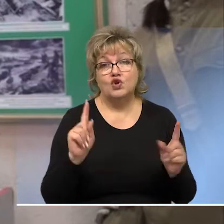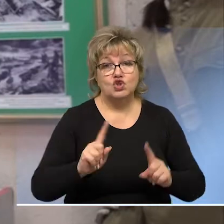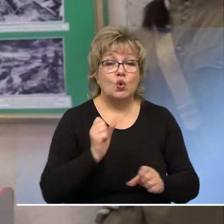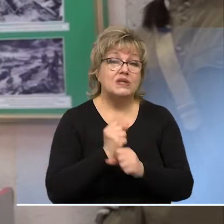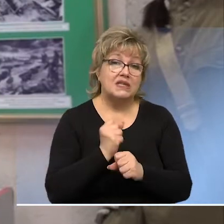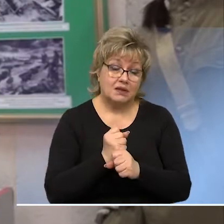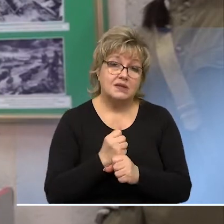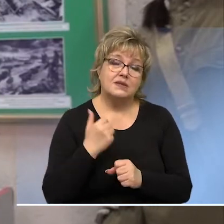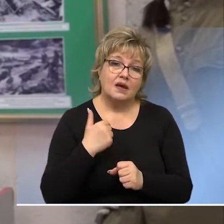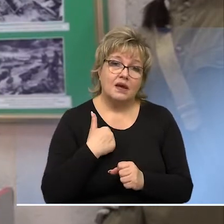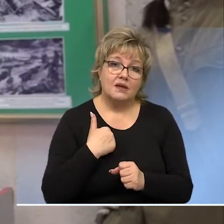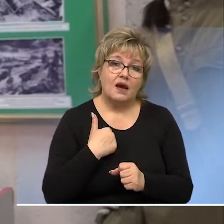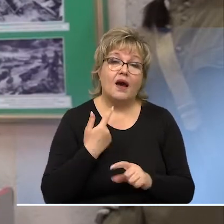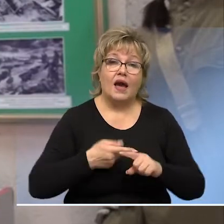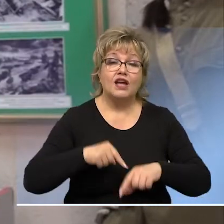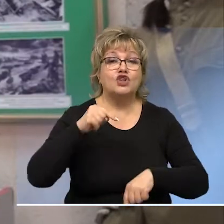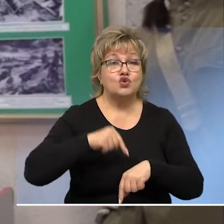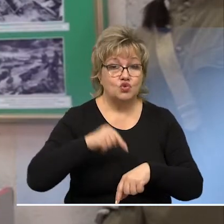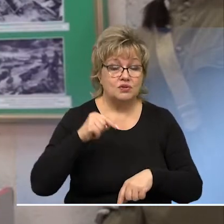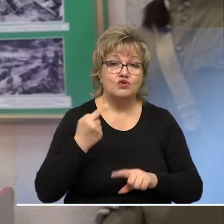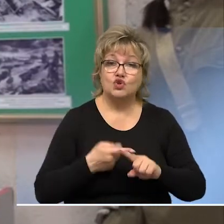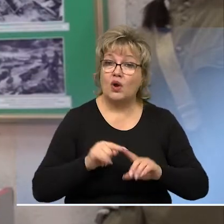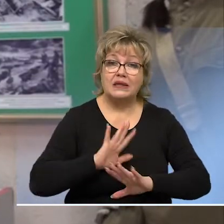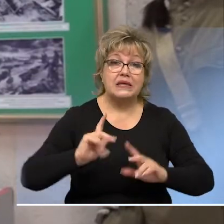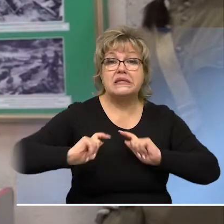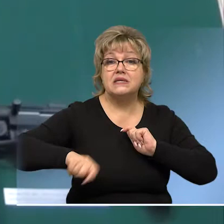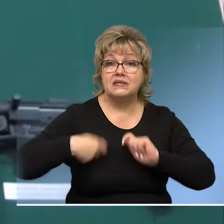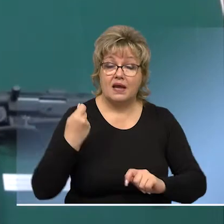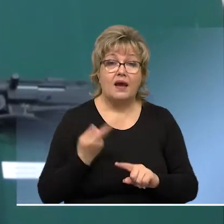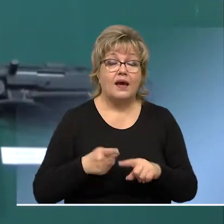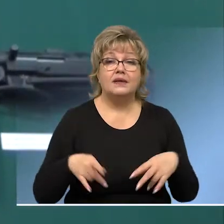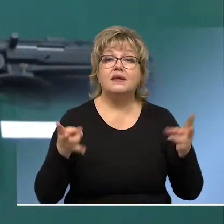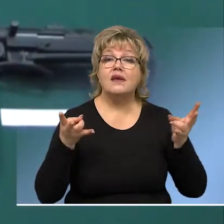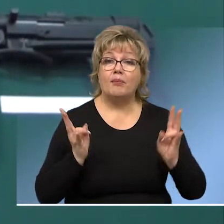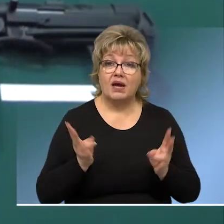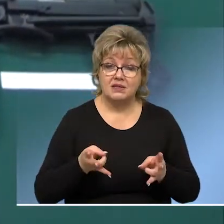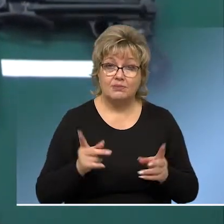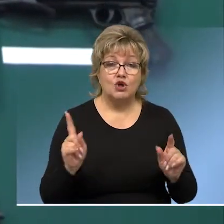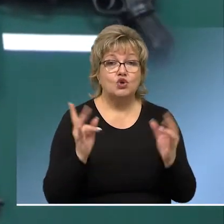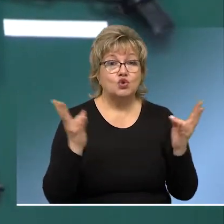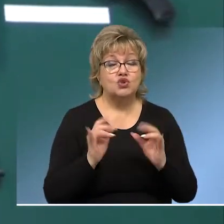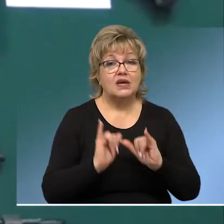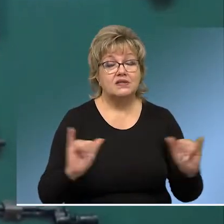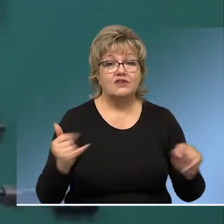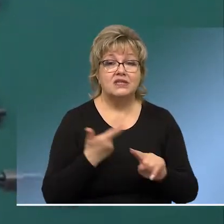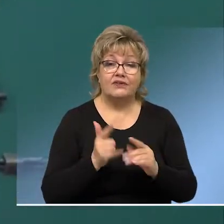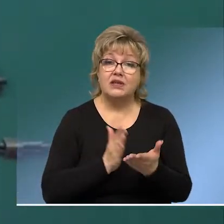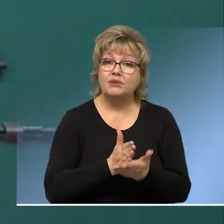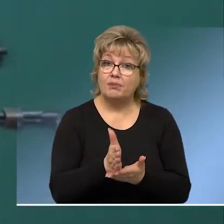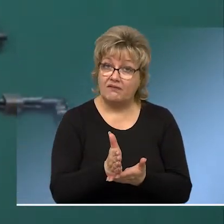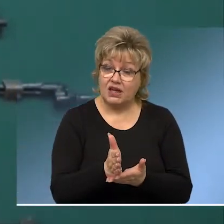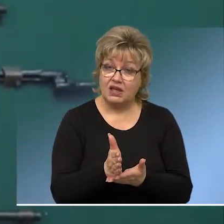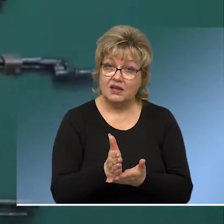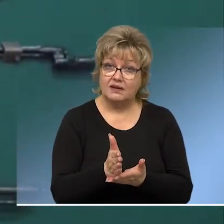все, что делается, я теперь это чувствую, что это не зря, что это необходимо, что нужно развиваться в этом